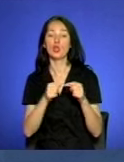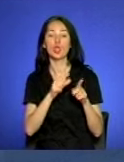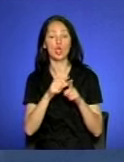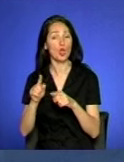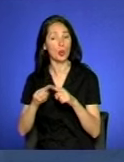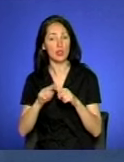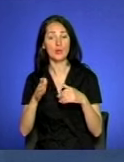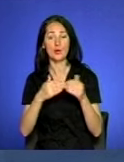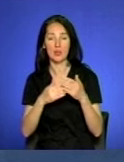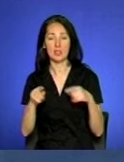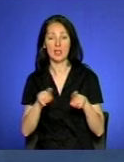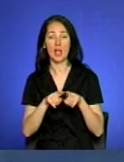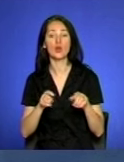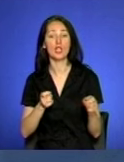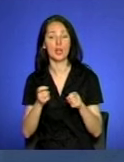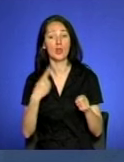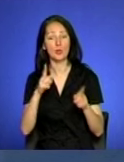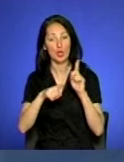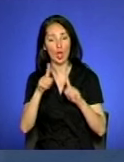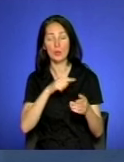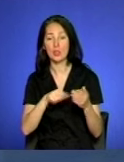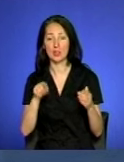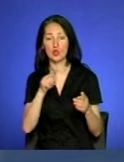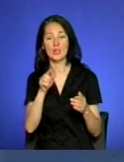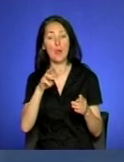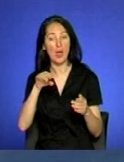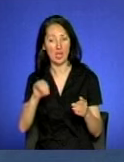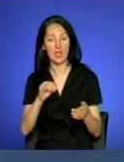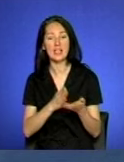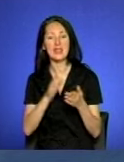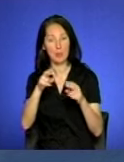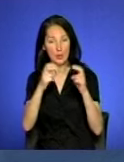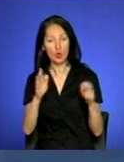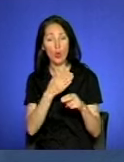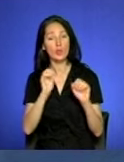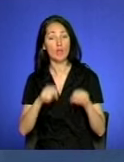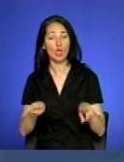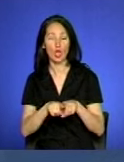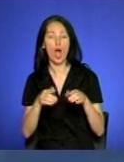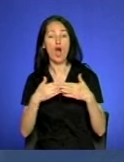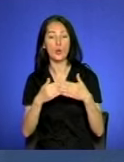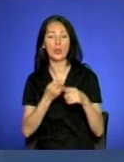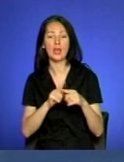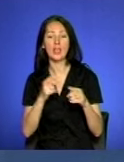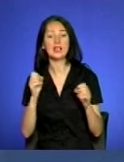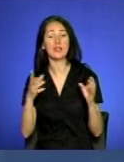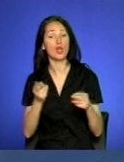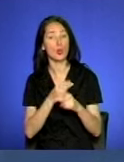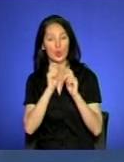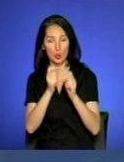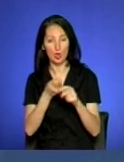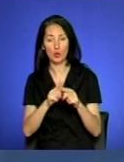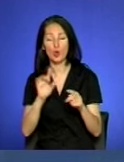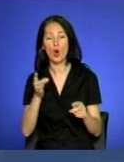Також керівник обласної ради підкреслив, що саме ЗМІ є тим містком відносин між владою і громадою. І яке ж свято без подарунків. Цього